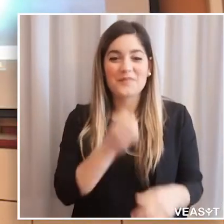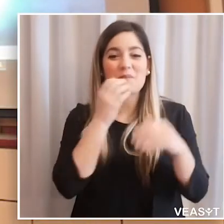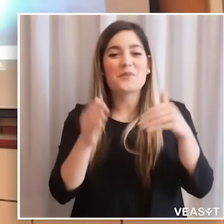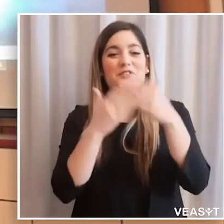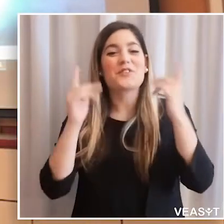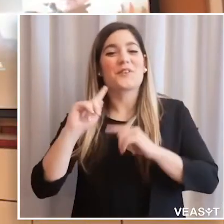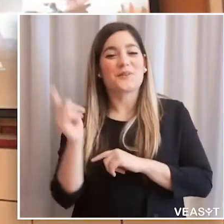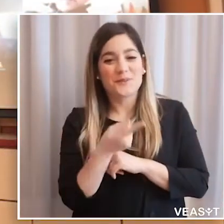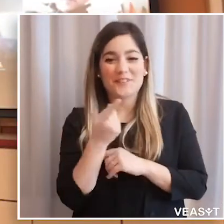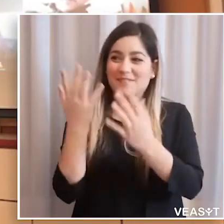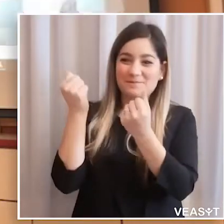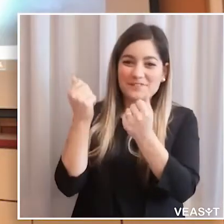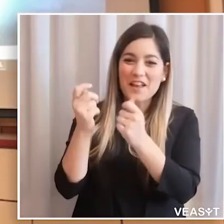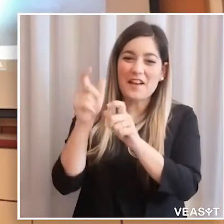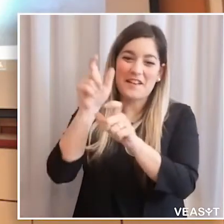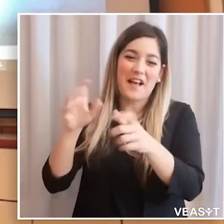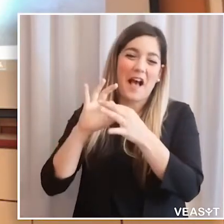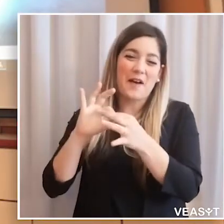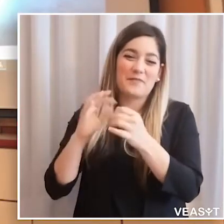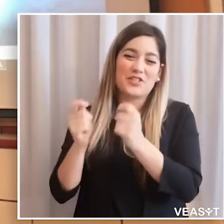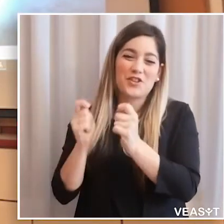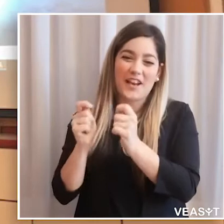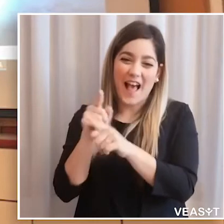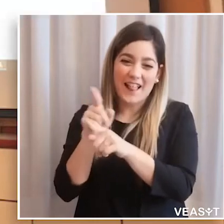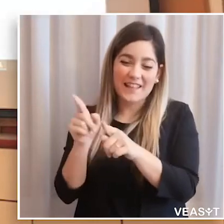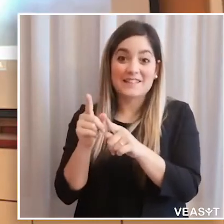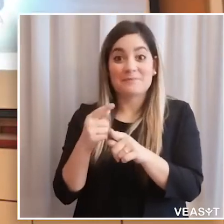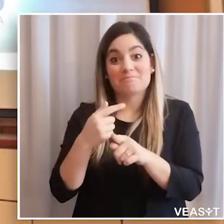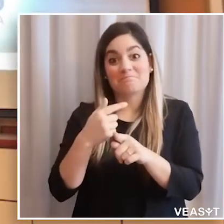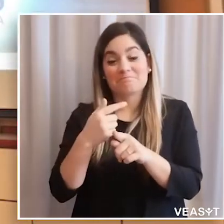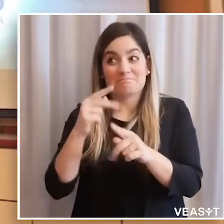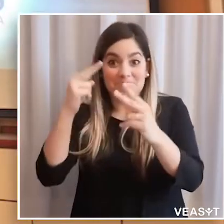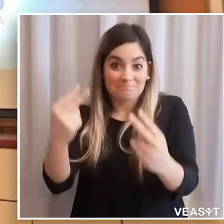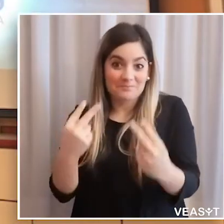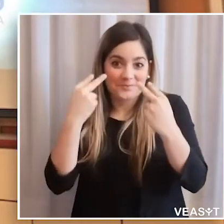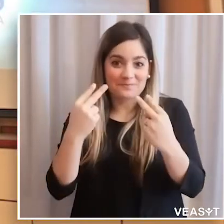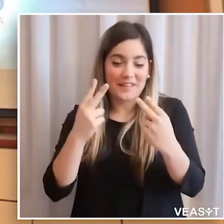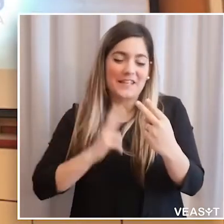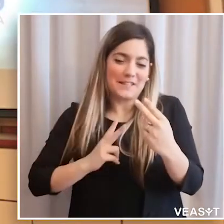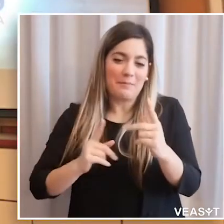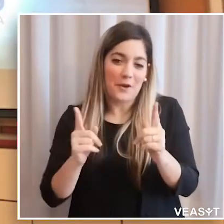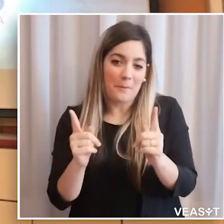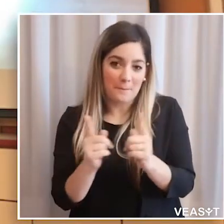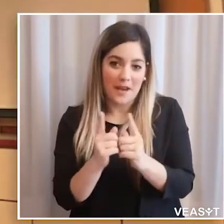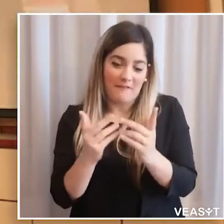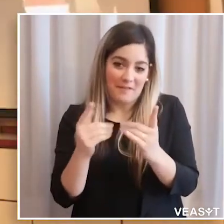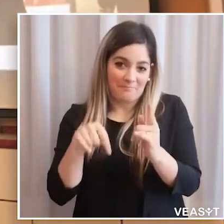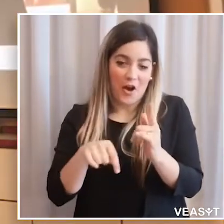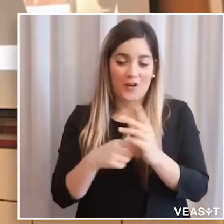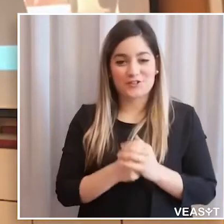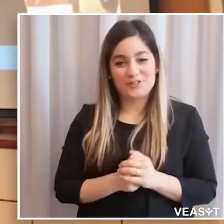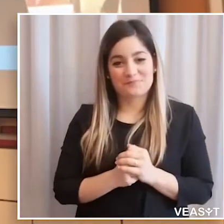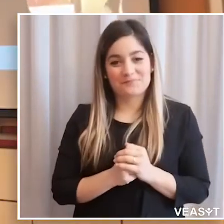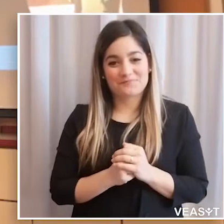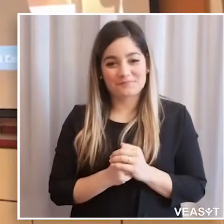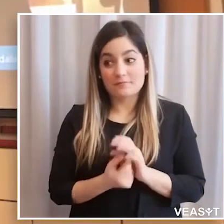Buonasera a tutti, ciao a tutti i nostri amici giornalisti che stanno ascoltando questa spero breve